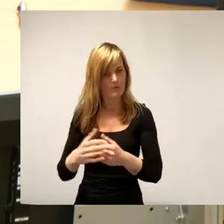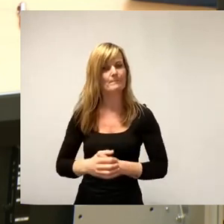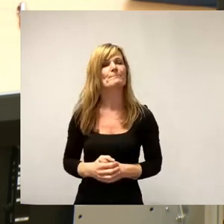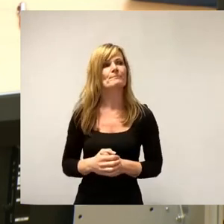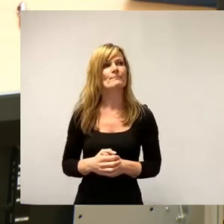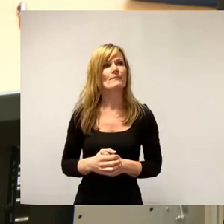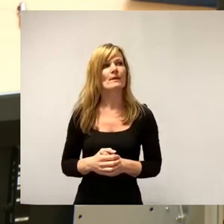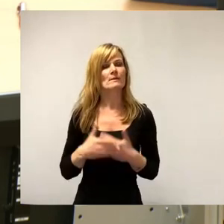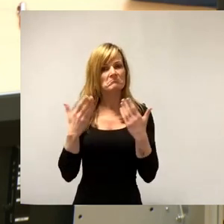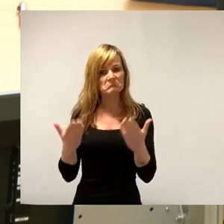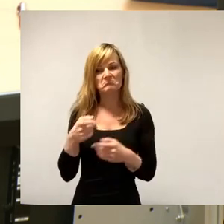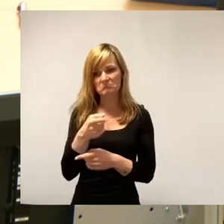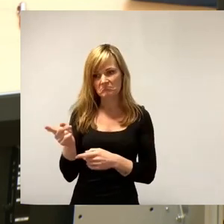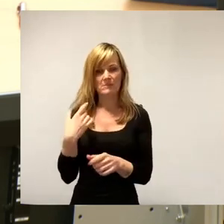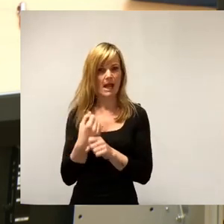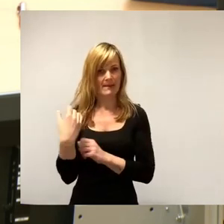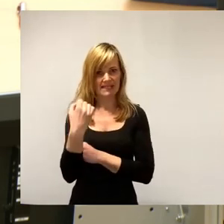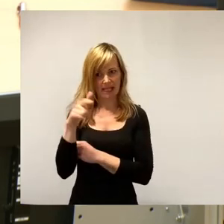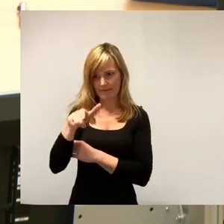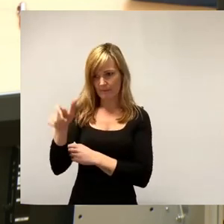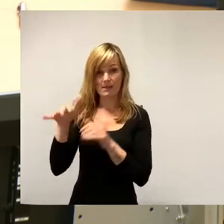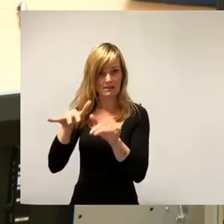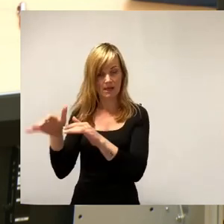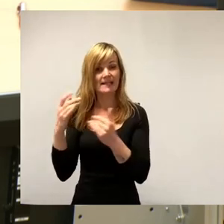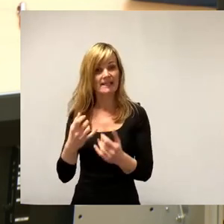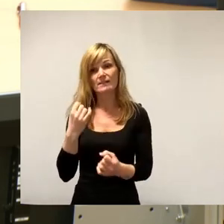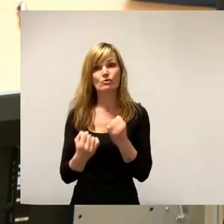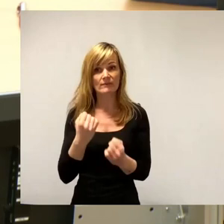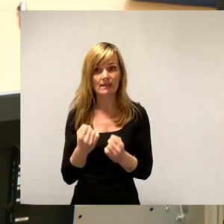standen zur Verfügung. Jetzt ist es schwierig unter Umständen. Es braucht eine Ausbildungsoffensive.